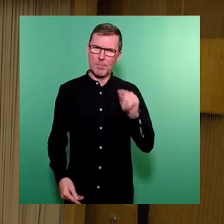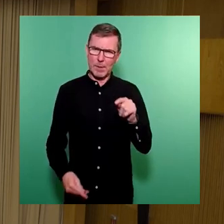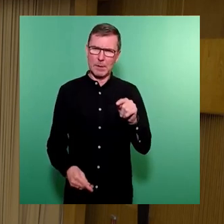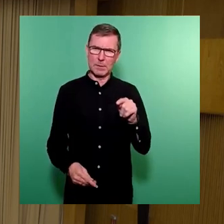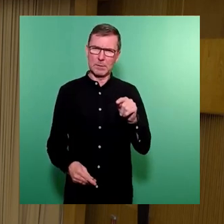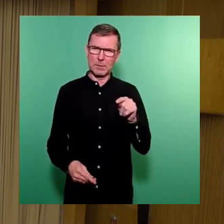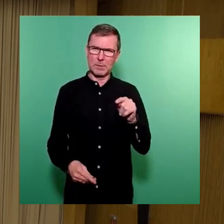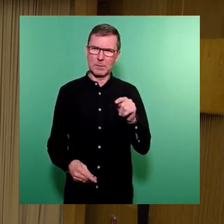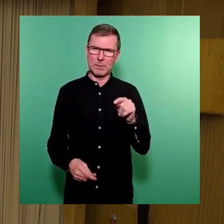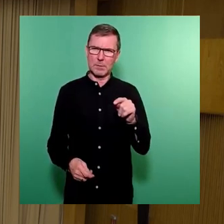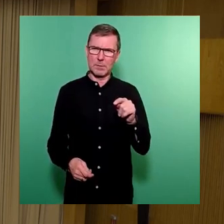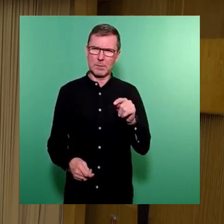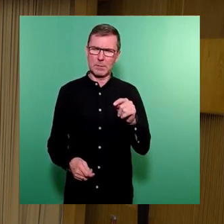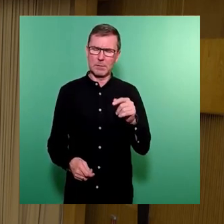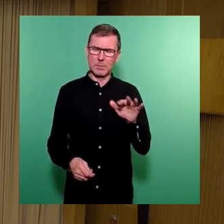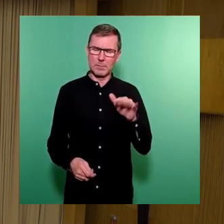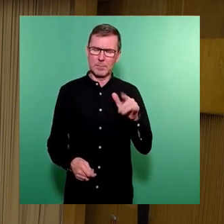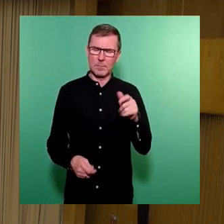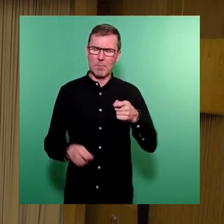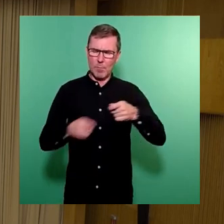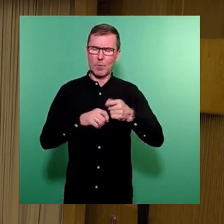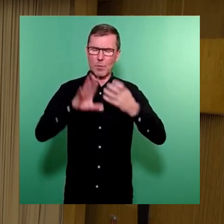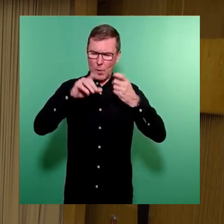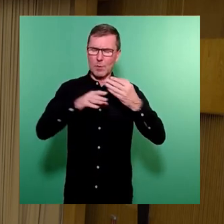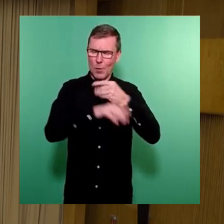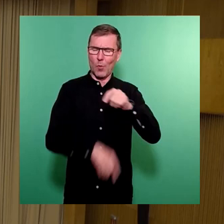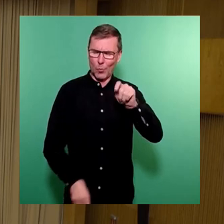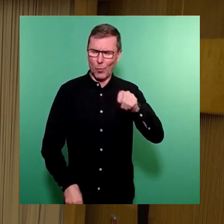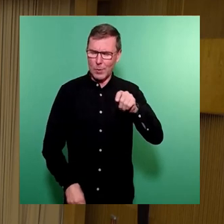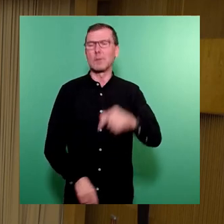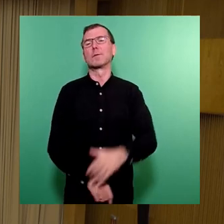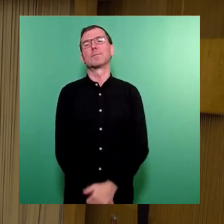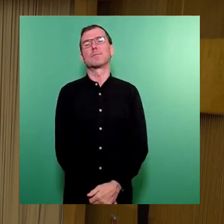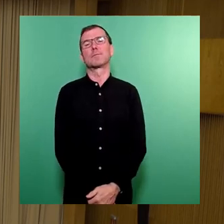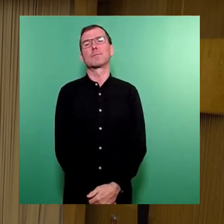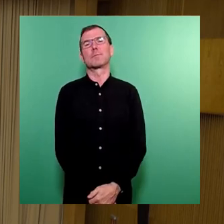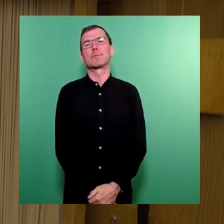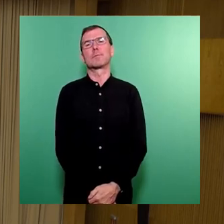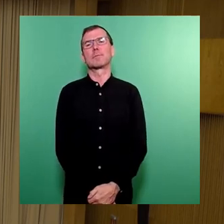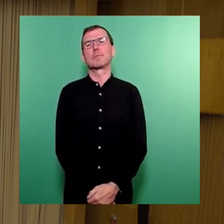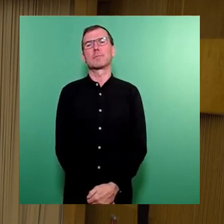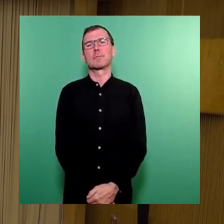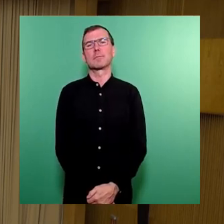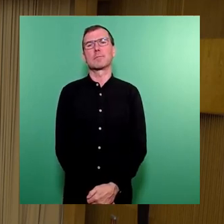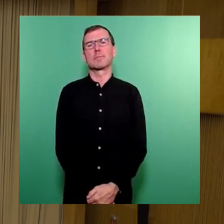Bündnis 90 Die Grünen und da Frau Bischof-Berger.